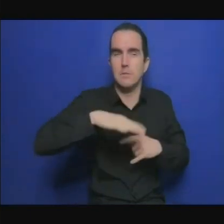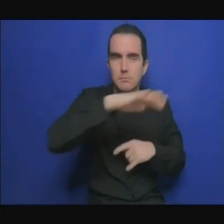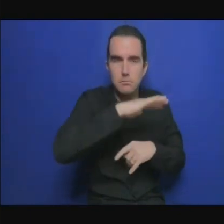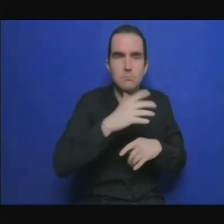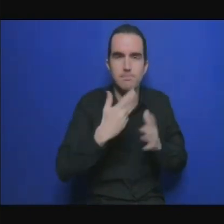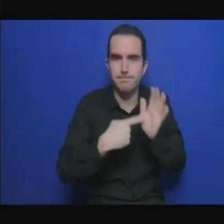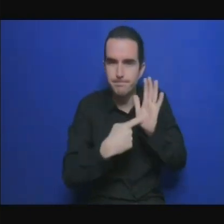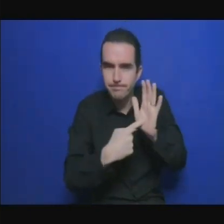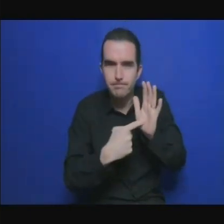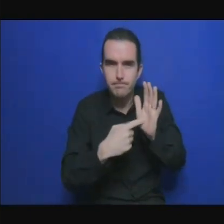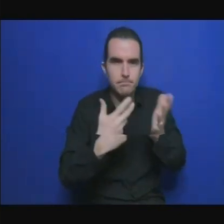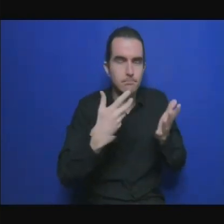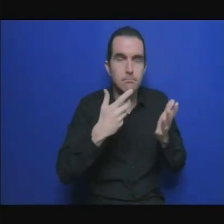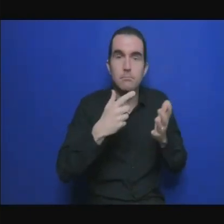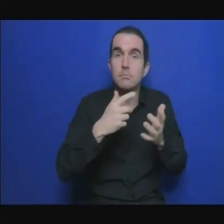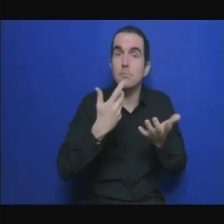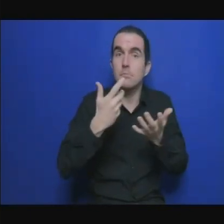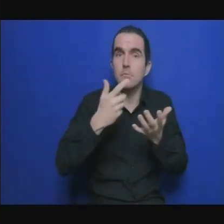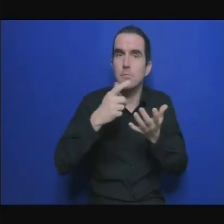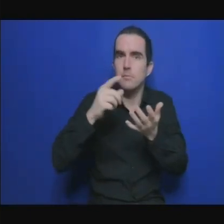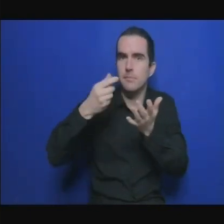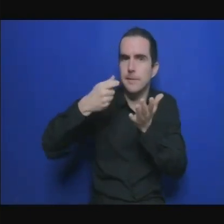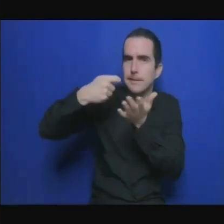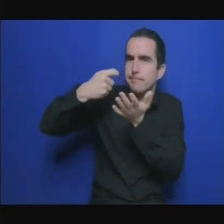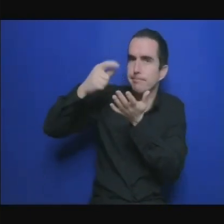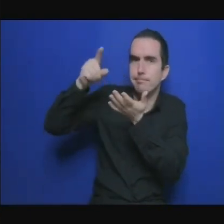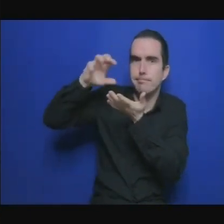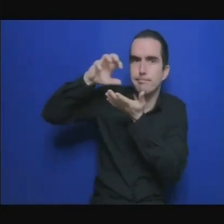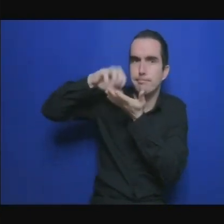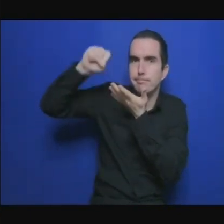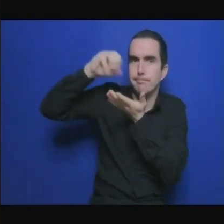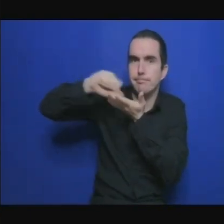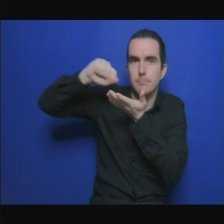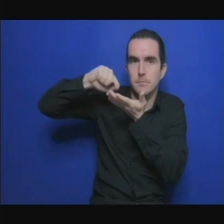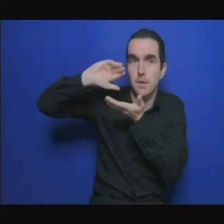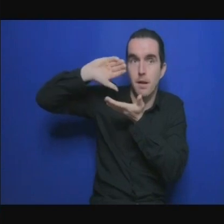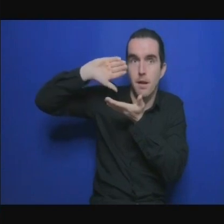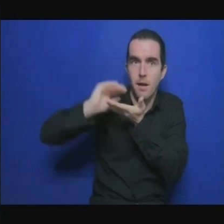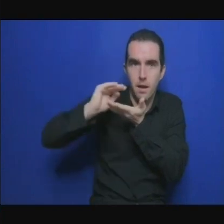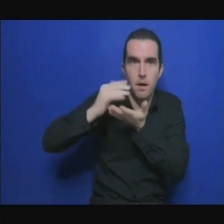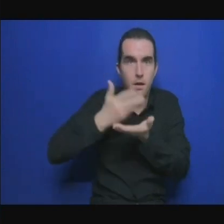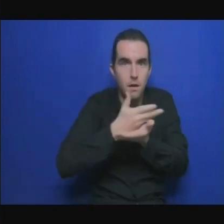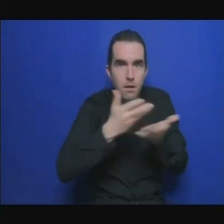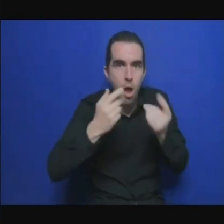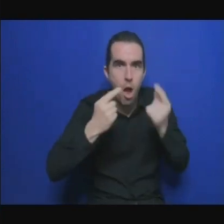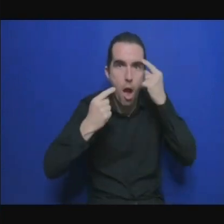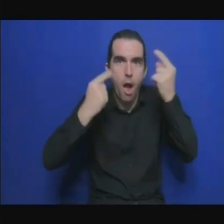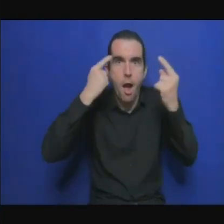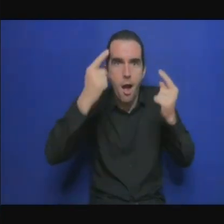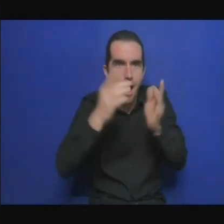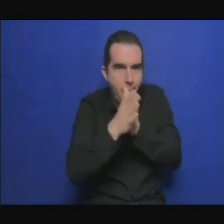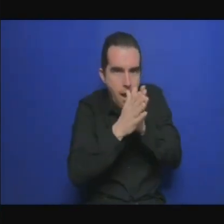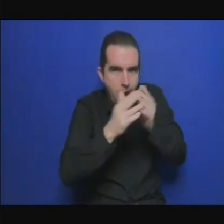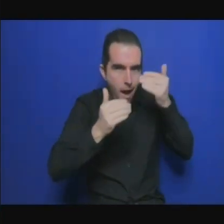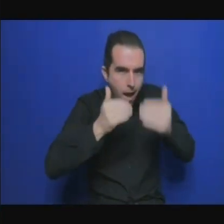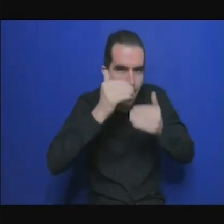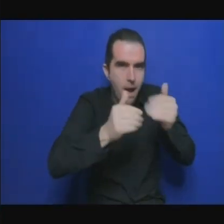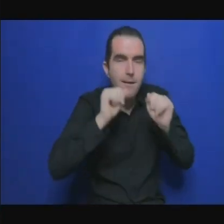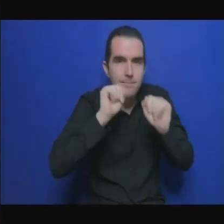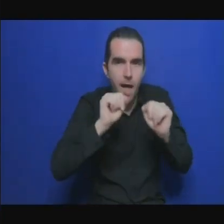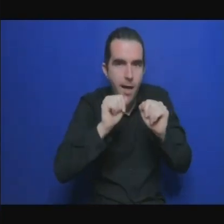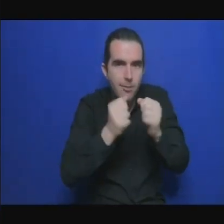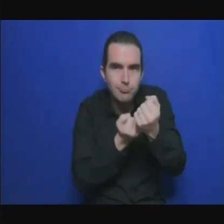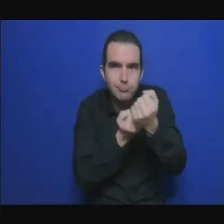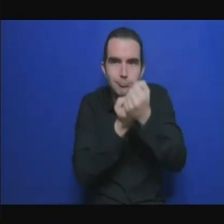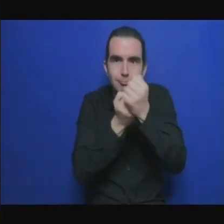ces mesures consistent en des exonérations d'impôts sur les bénéfices des entreprises sur les patentes et puis sur les taxes foncières donc